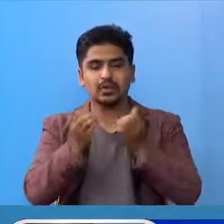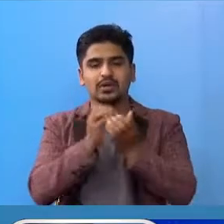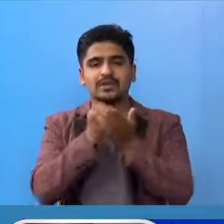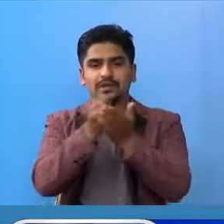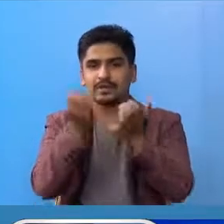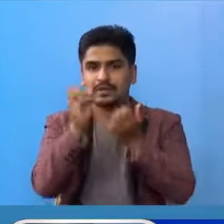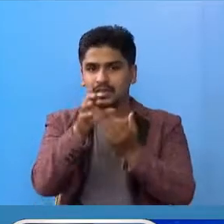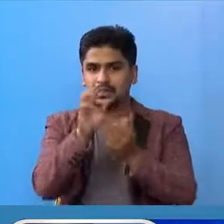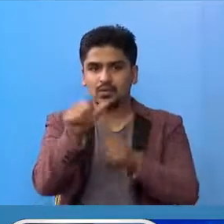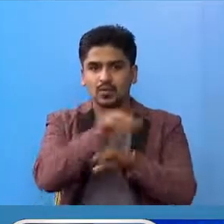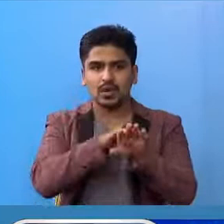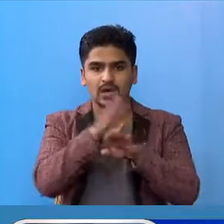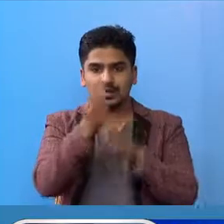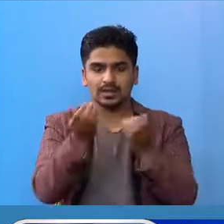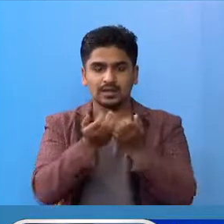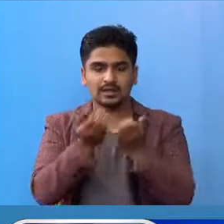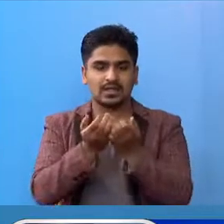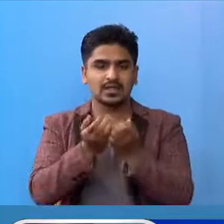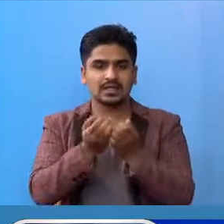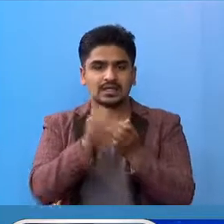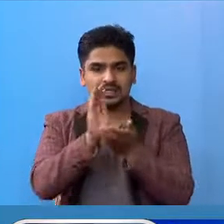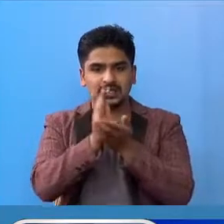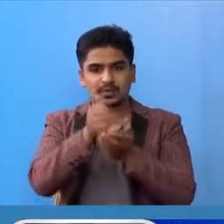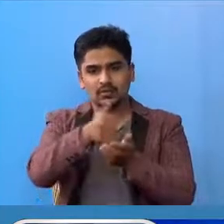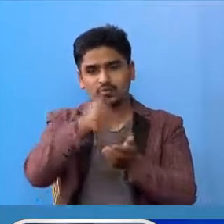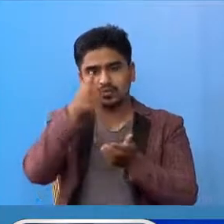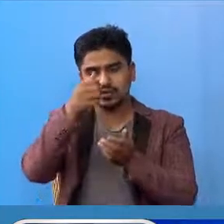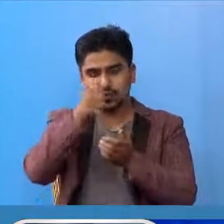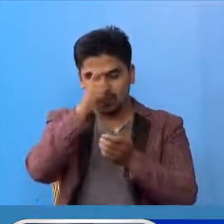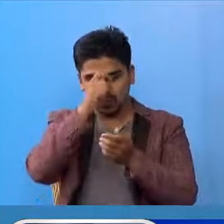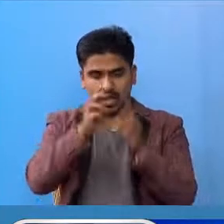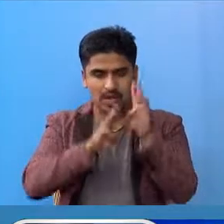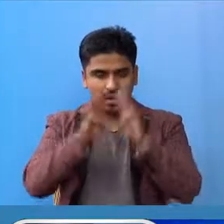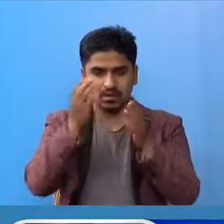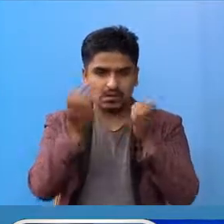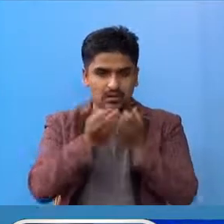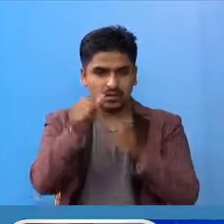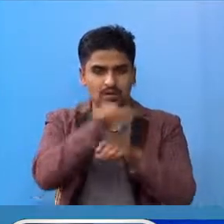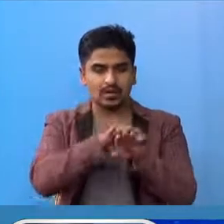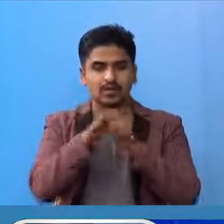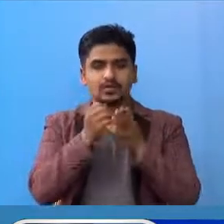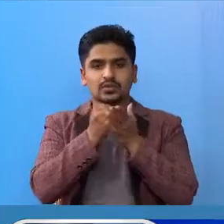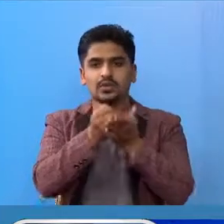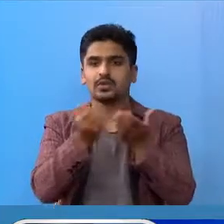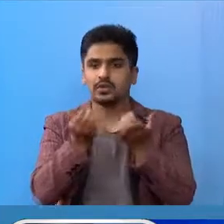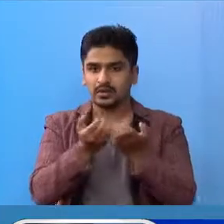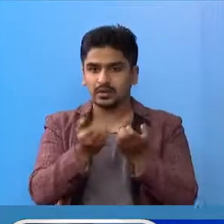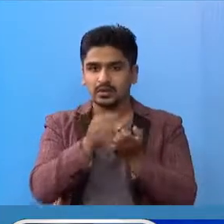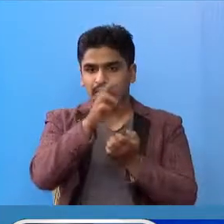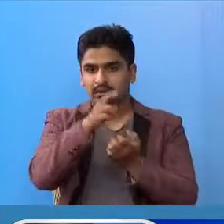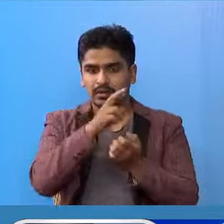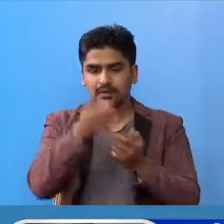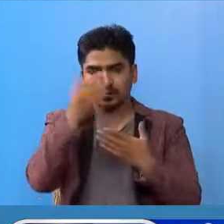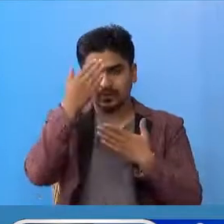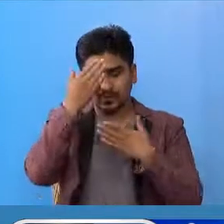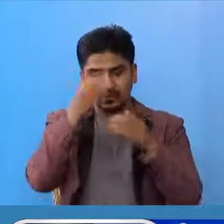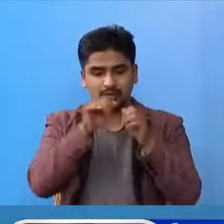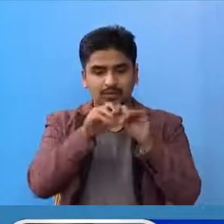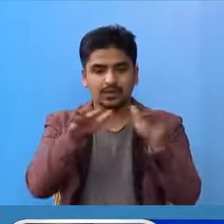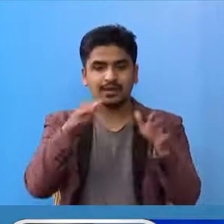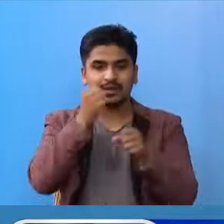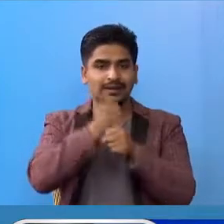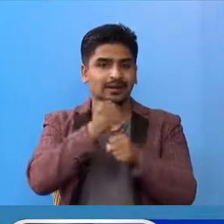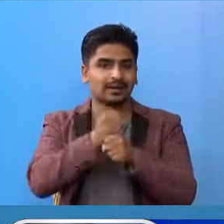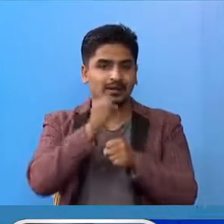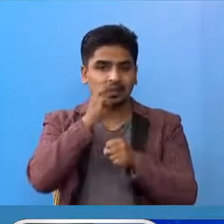वहां हरूले गर्ने सेवाको उच्चा मुल्यांकन गर्न वहार लाई सहक गर्न र संक्रमण फैलाउने